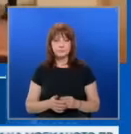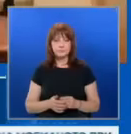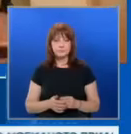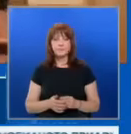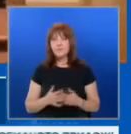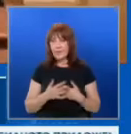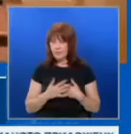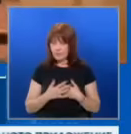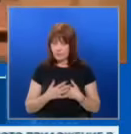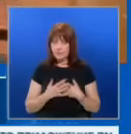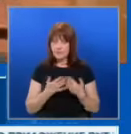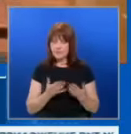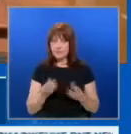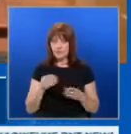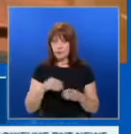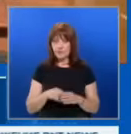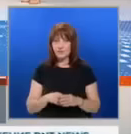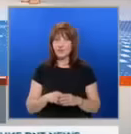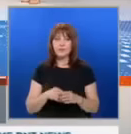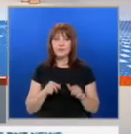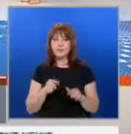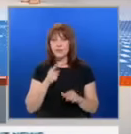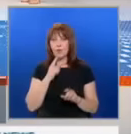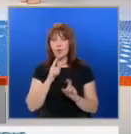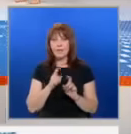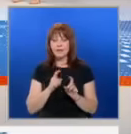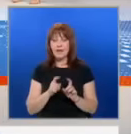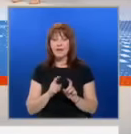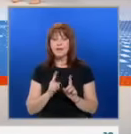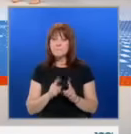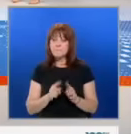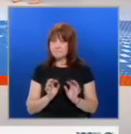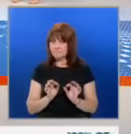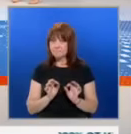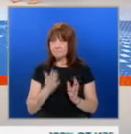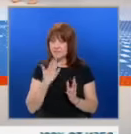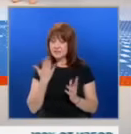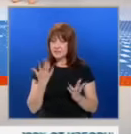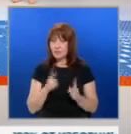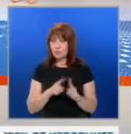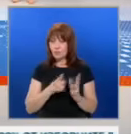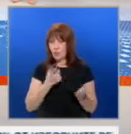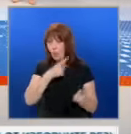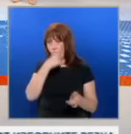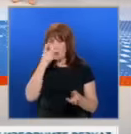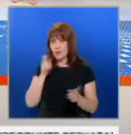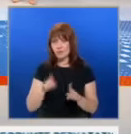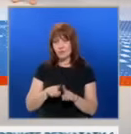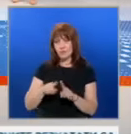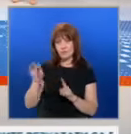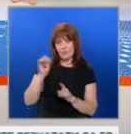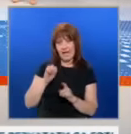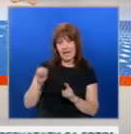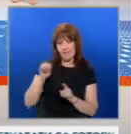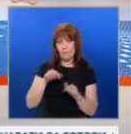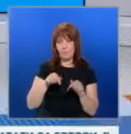Деси, благодаря ти за това включване и за този коментар. Наистина е много горещо и на терена на Европейския парламент,